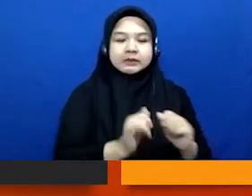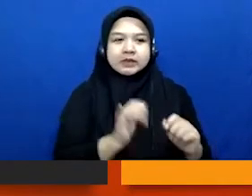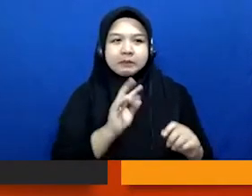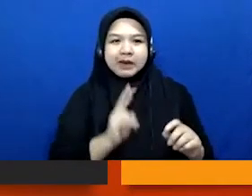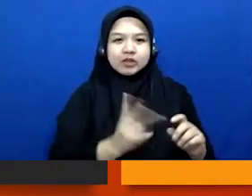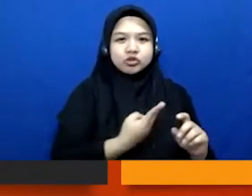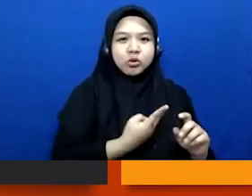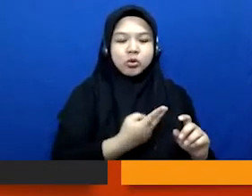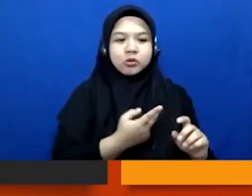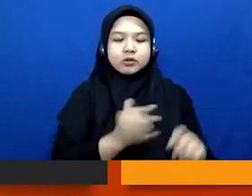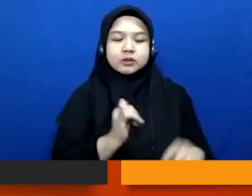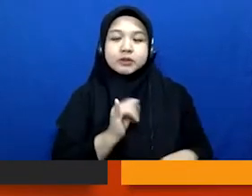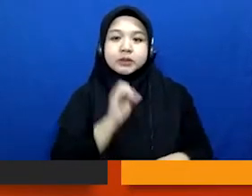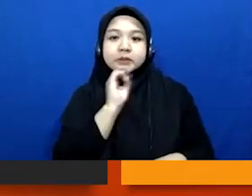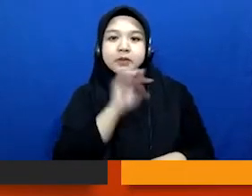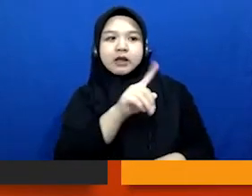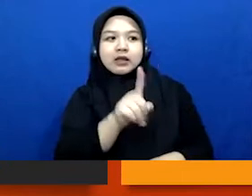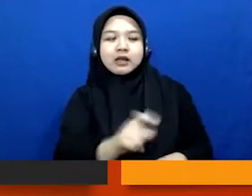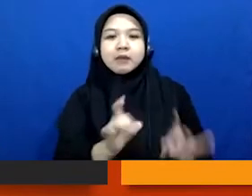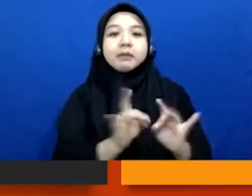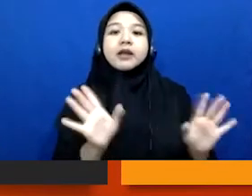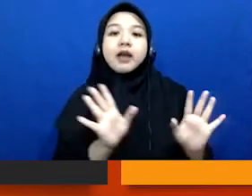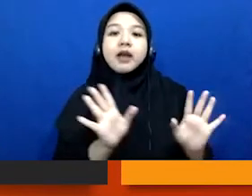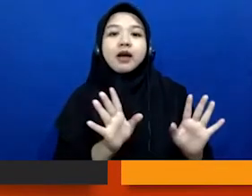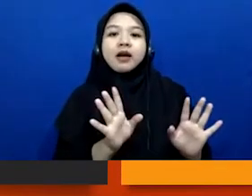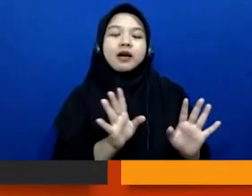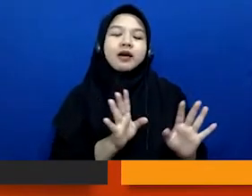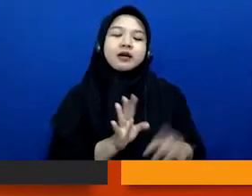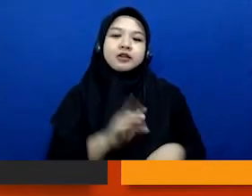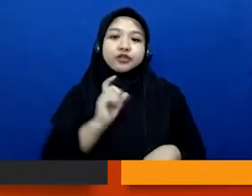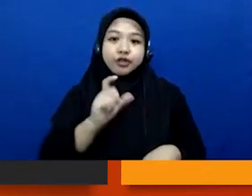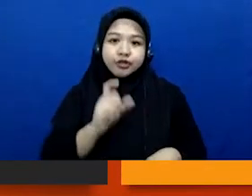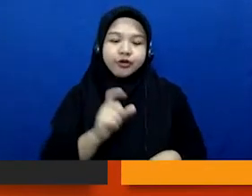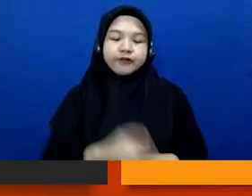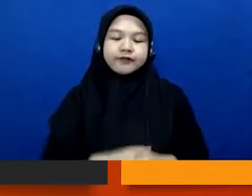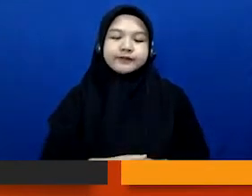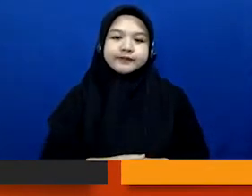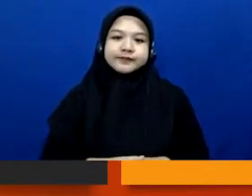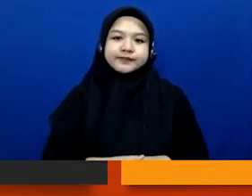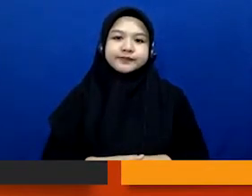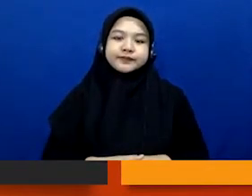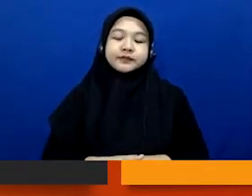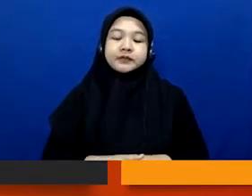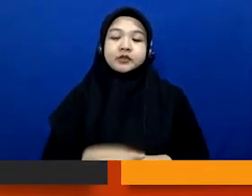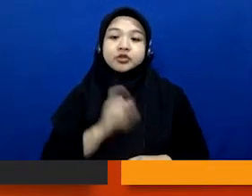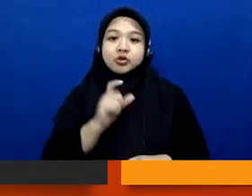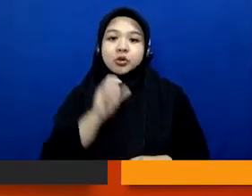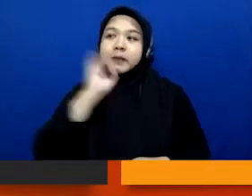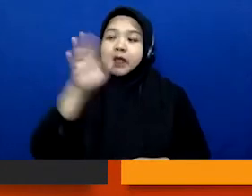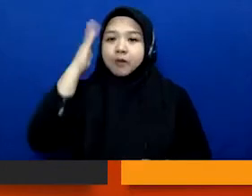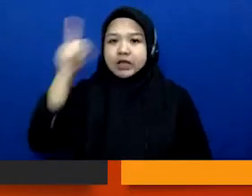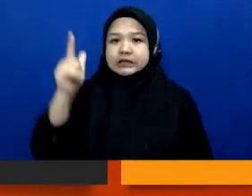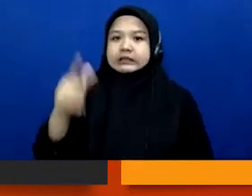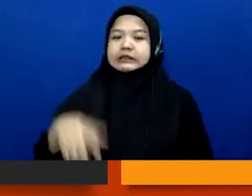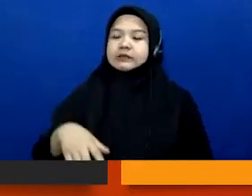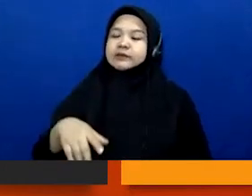dengan memberikan pertanyaan yang berbeda misalnya dia bilang pada polisi itu bahwa